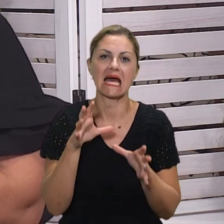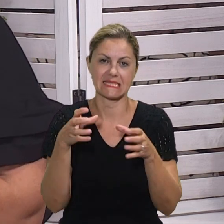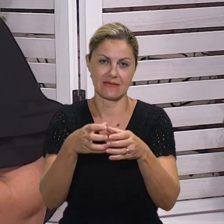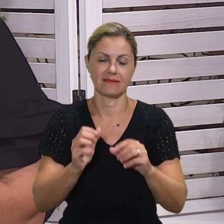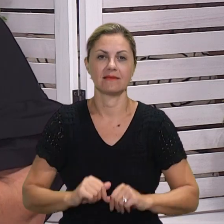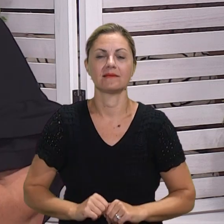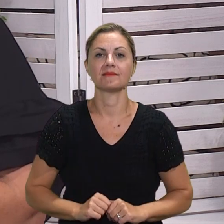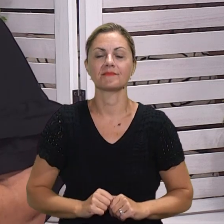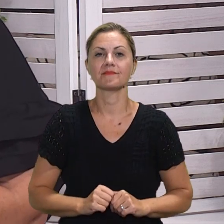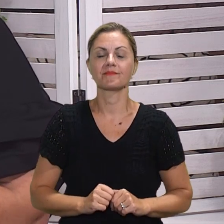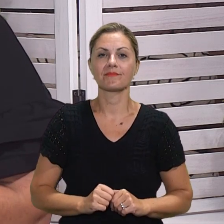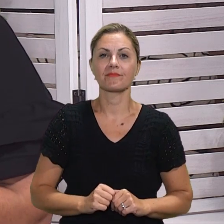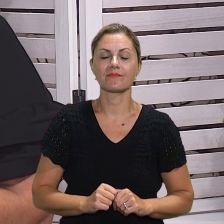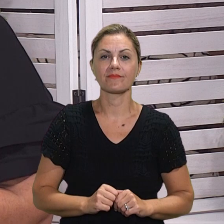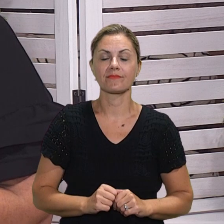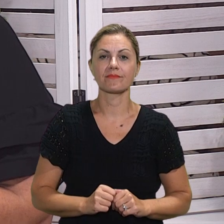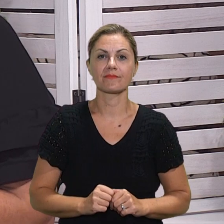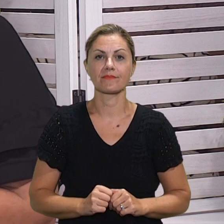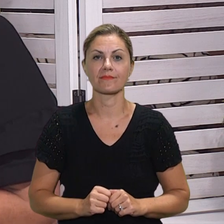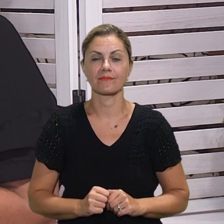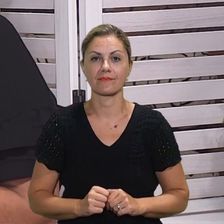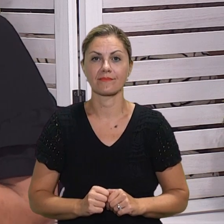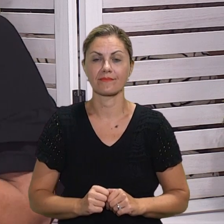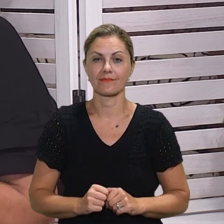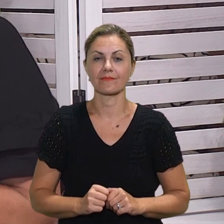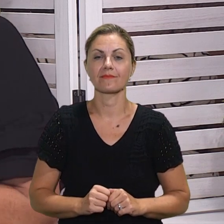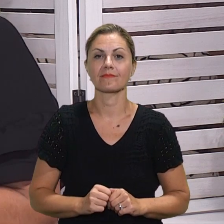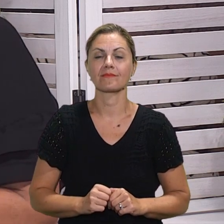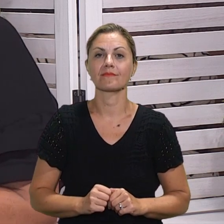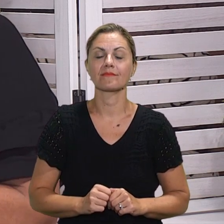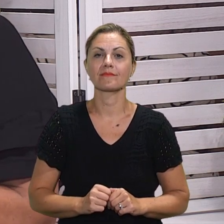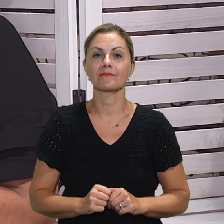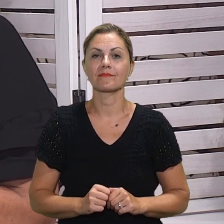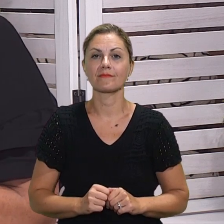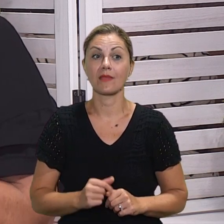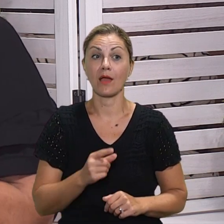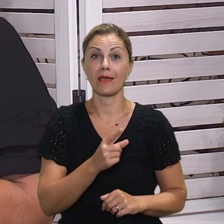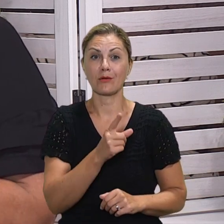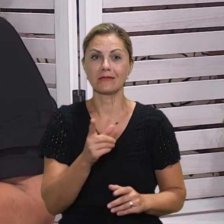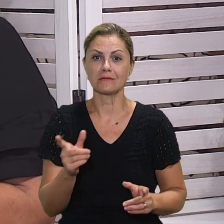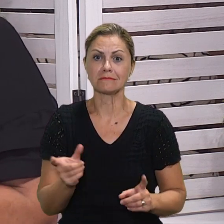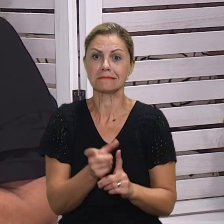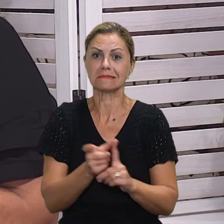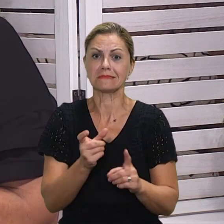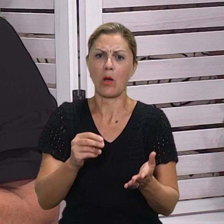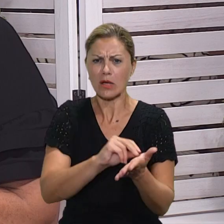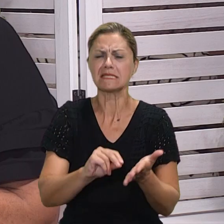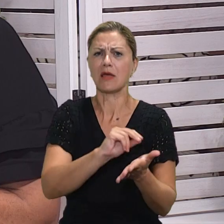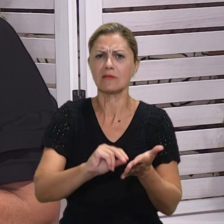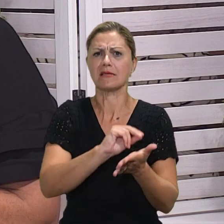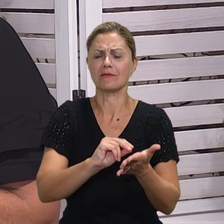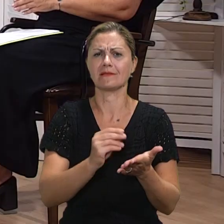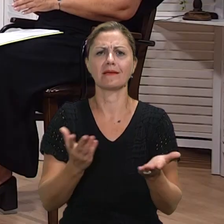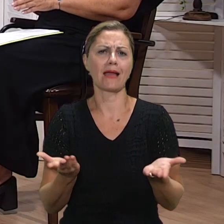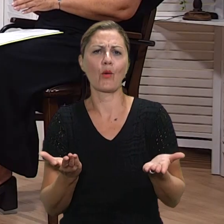da je odličan ili tako, da ide naprijed. Je li vam potrebna ta njihova pomoć, ali se da da, je li oni više forsiraju ocjene ili znanje?